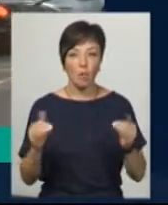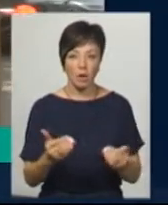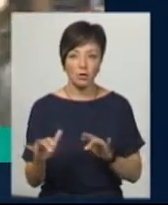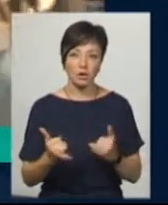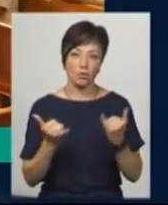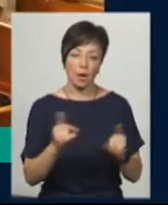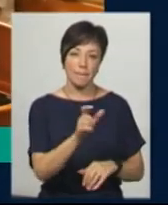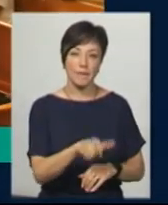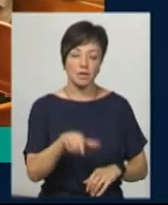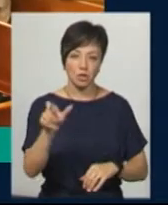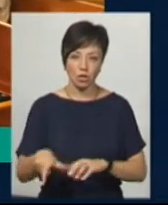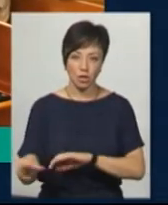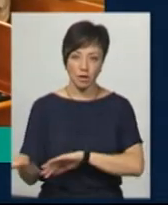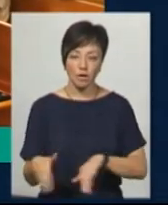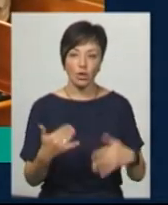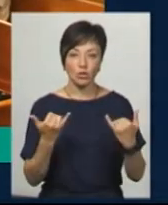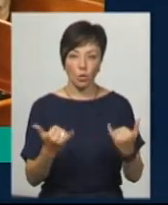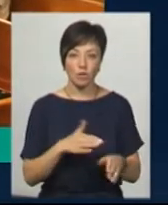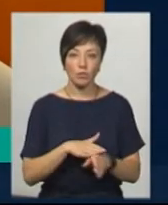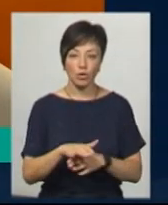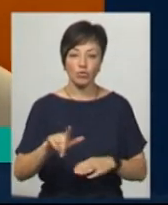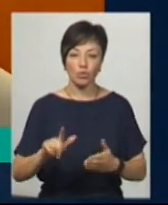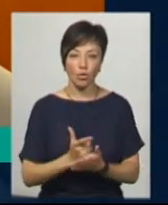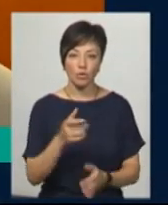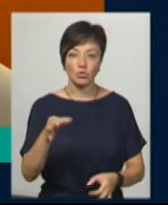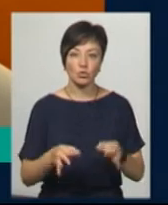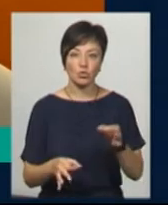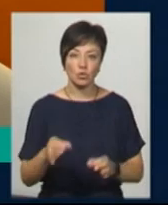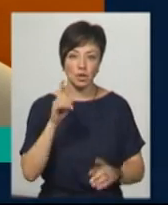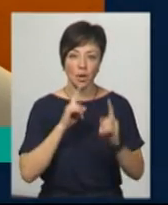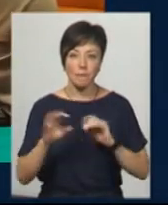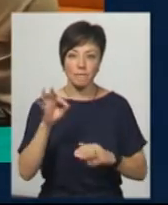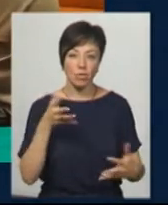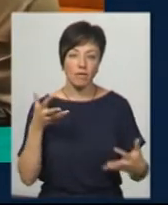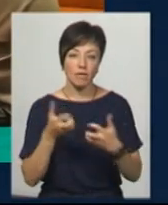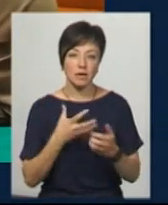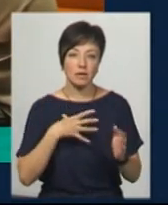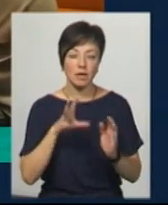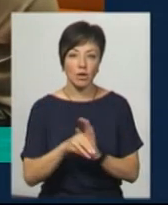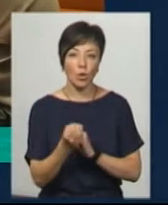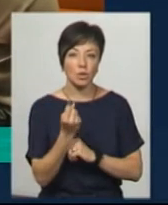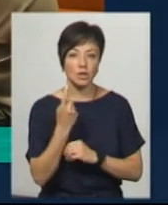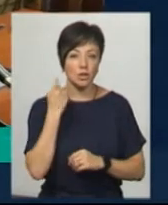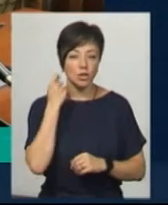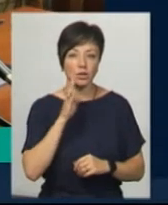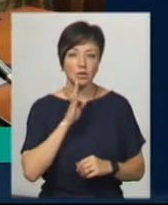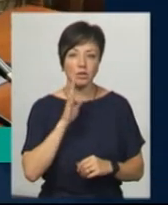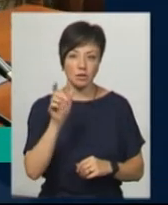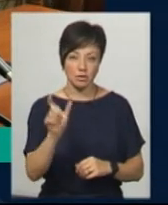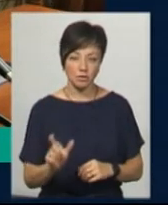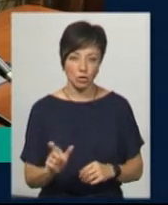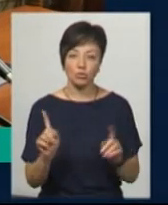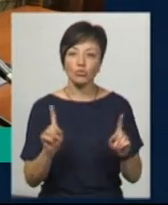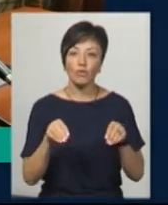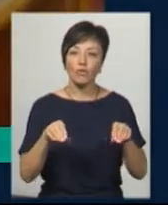діють для пасажирів? Сьогодні відбулося чергове судове засідання стосовно ДТП, внаслідок якої загинула 11-річна хмельничанка,